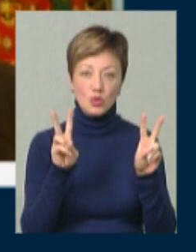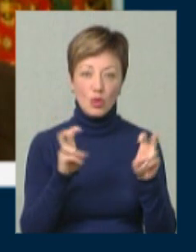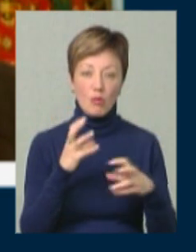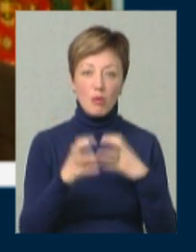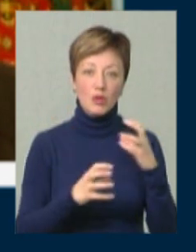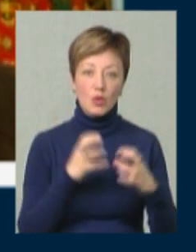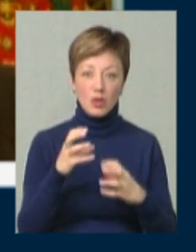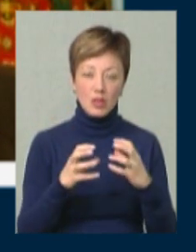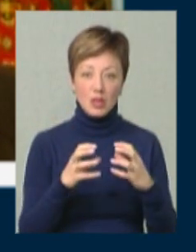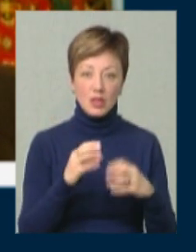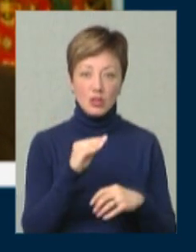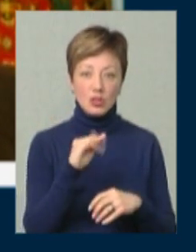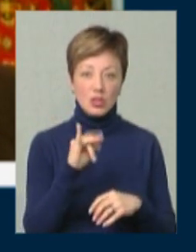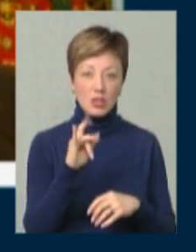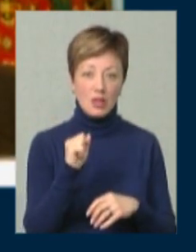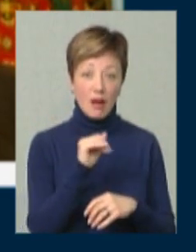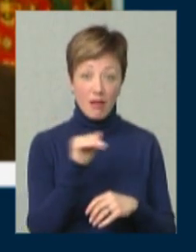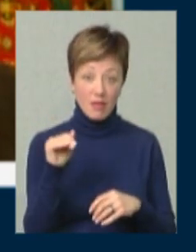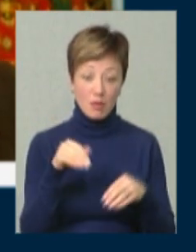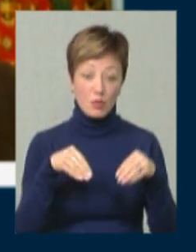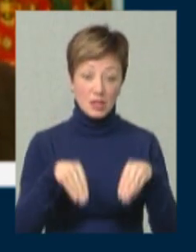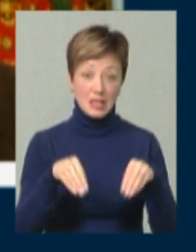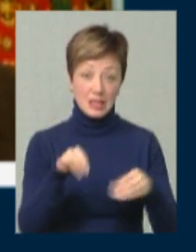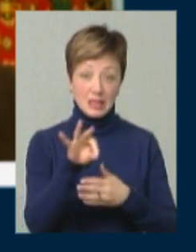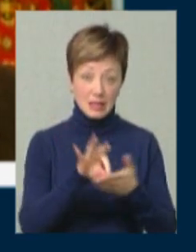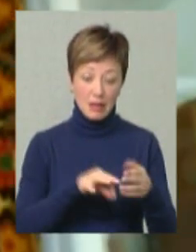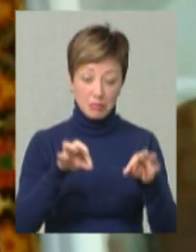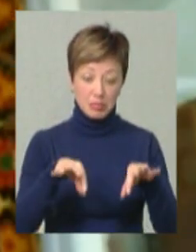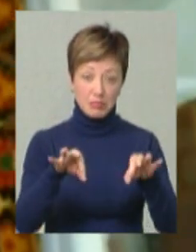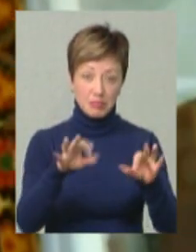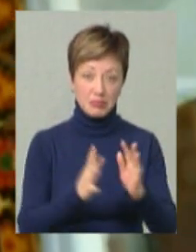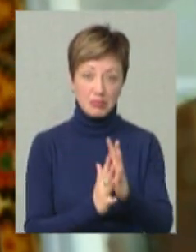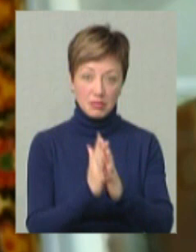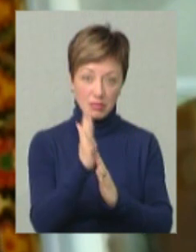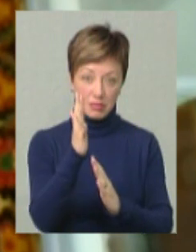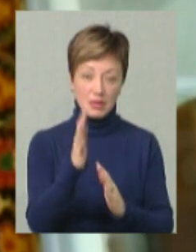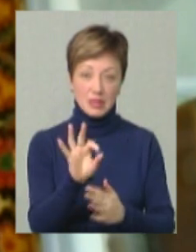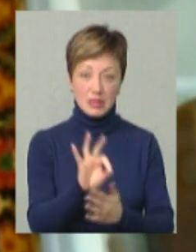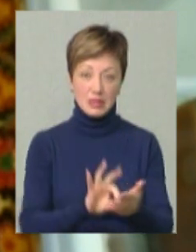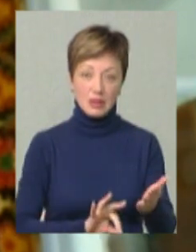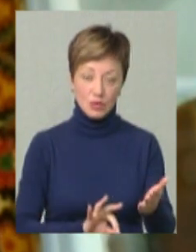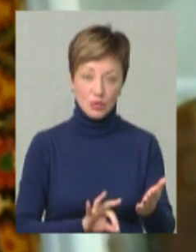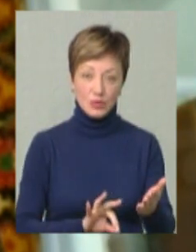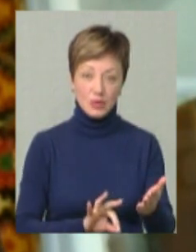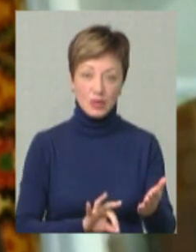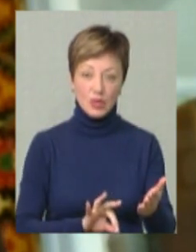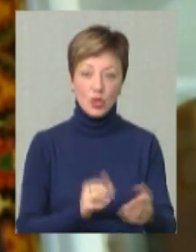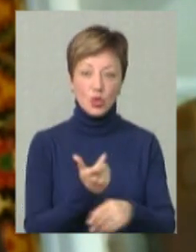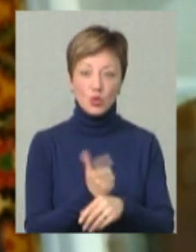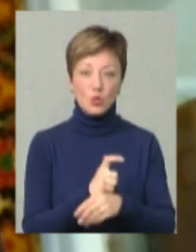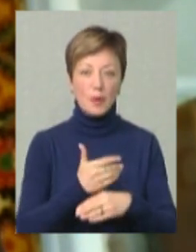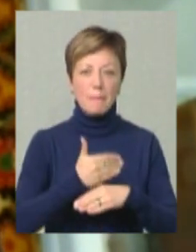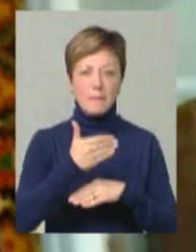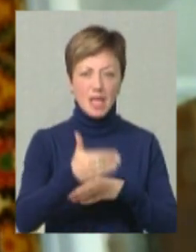помідорів, як жираф, його посадити прямо в грунт, і він виросте. І це дуже